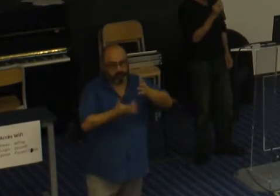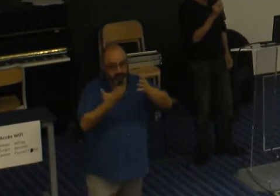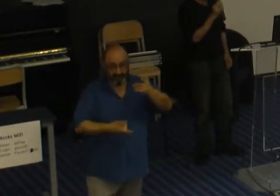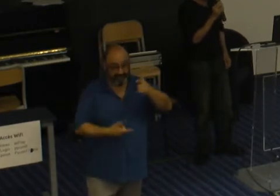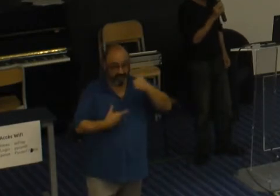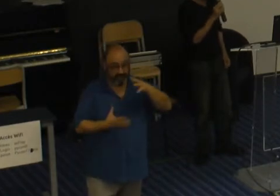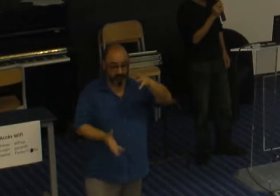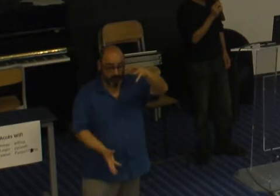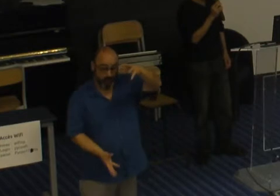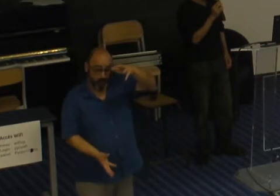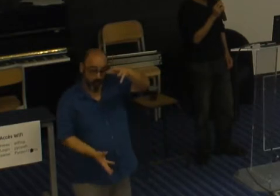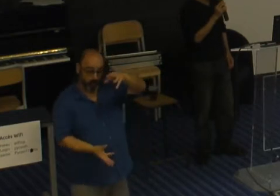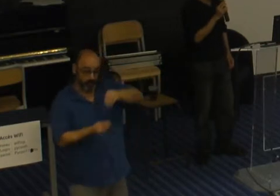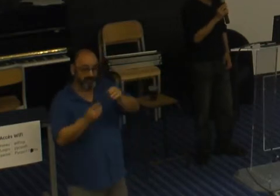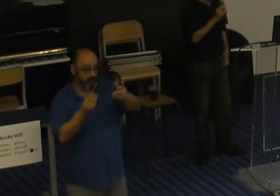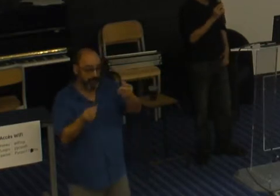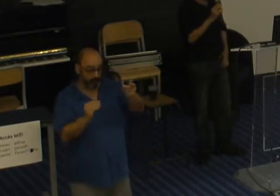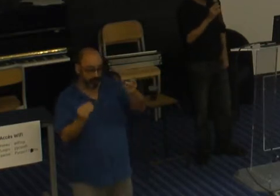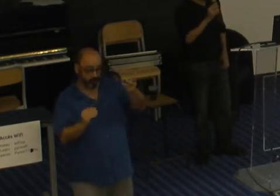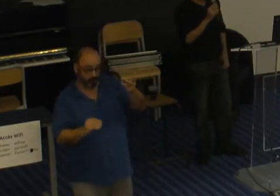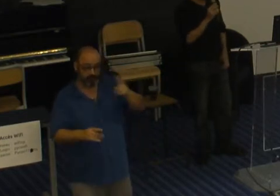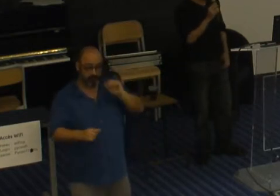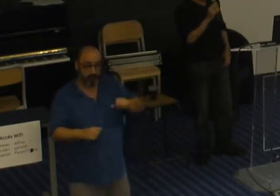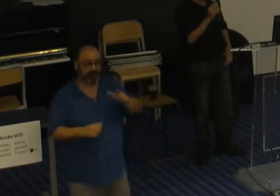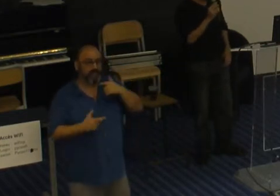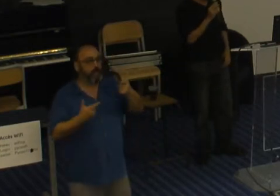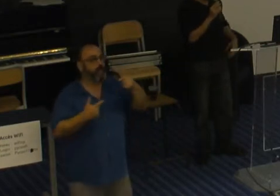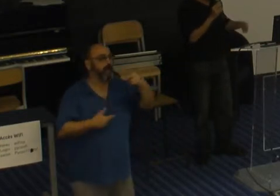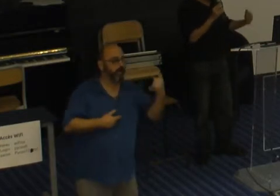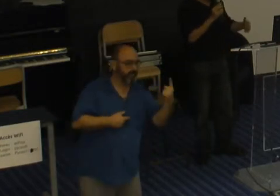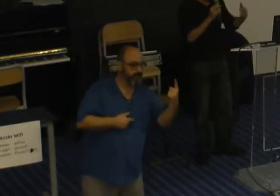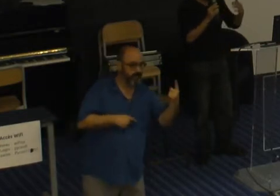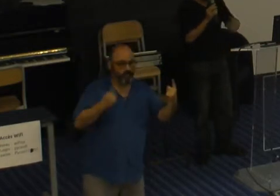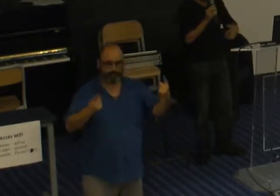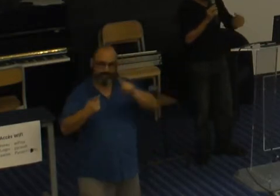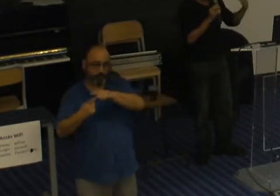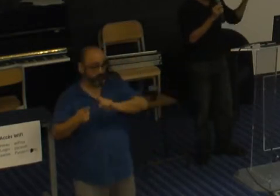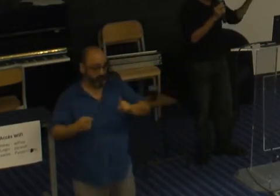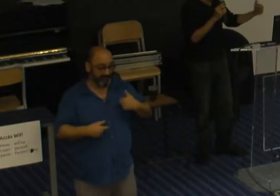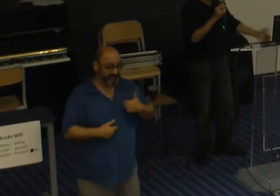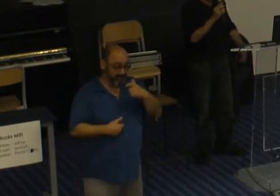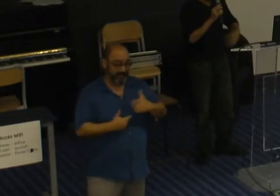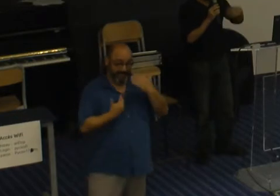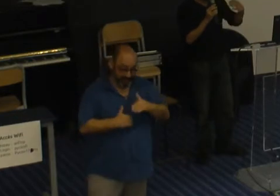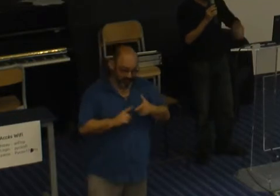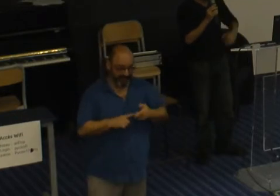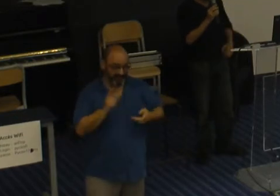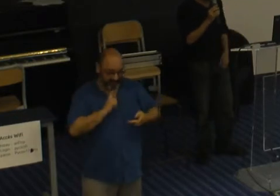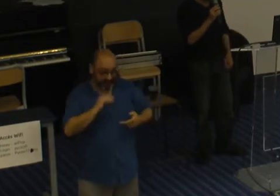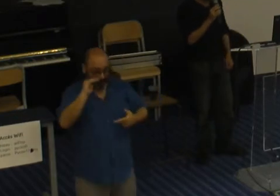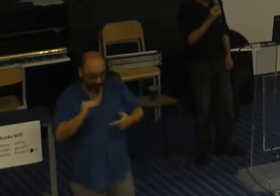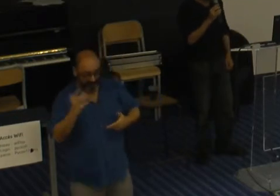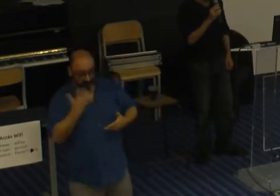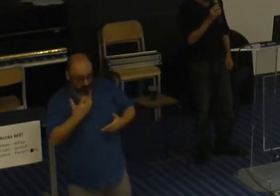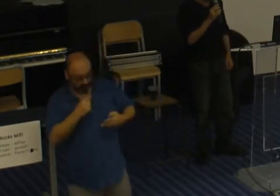et elles ne s'annulent pas. Si vous êtes d'origine étrangère, que vous êtes une femme, que vous êtes petite, laide, croyez-moi, ça va être